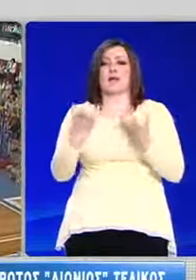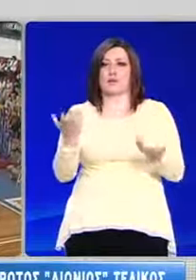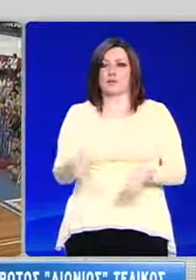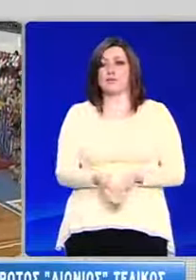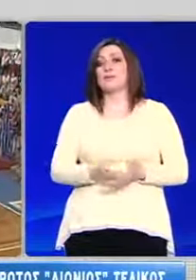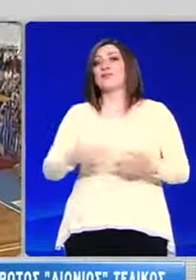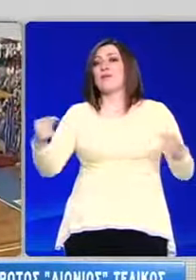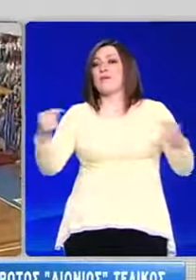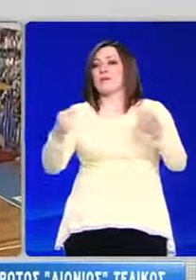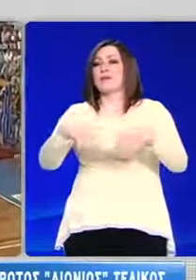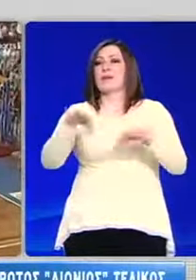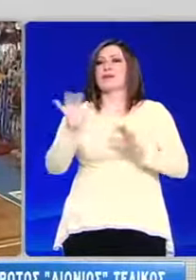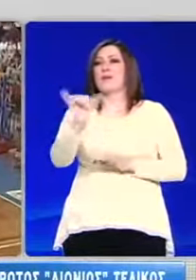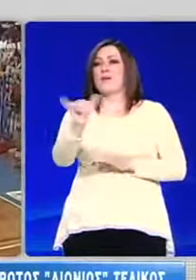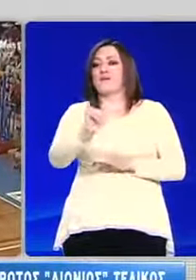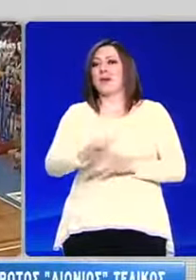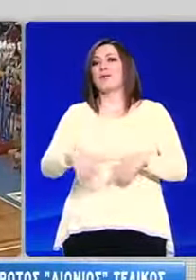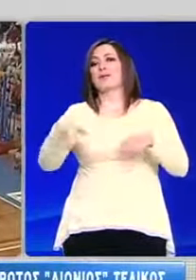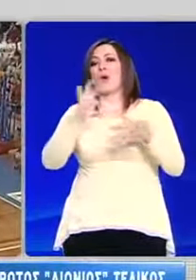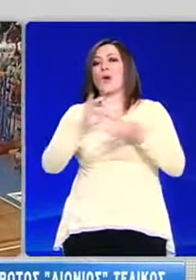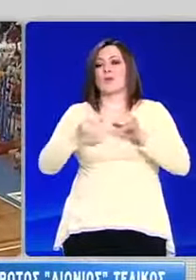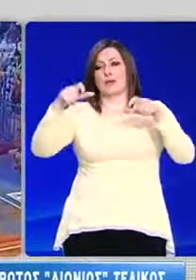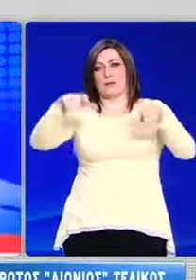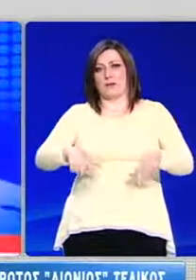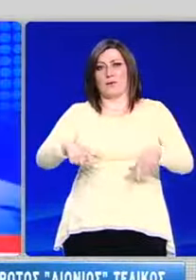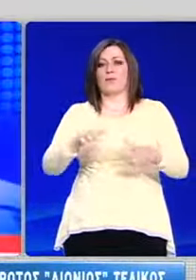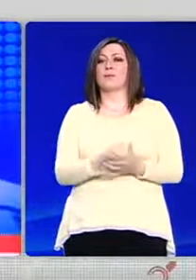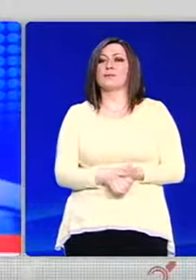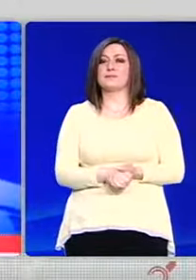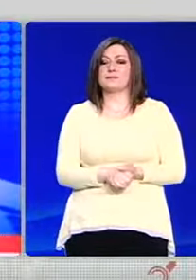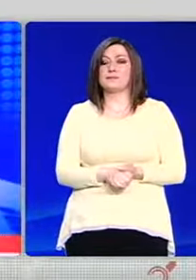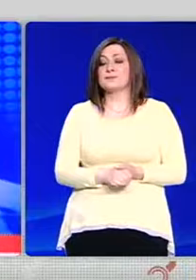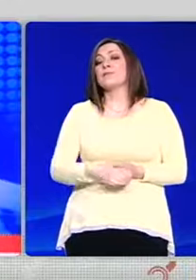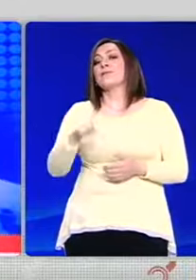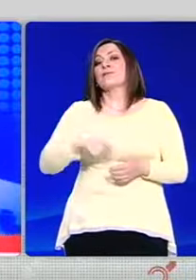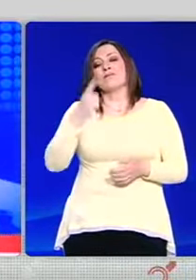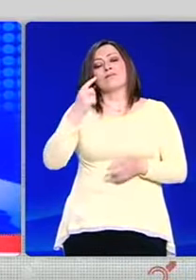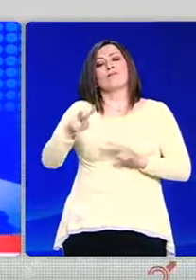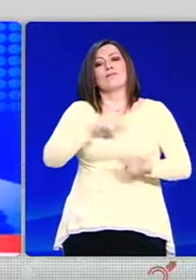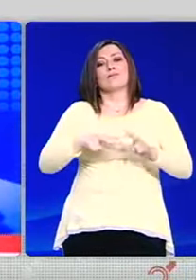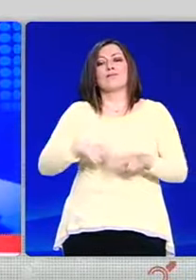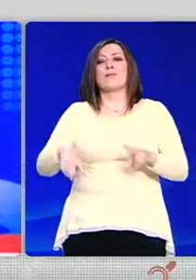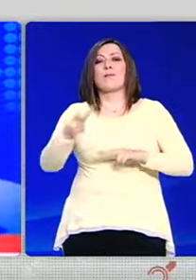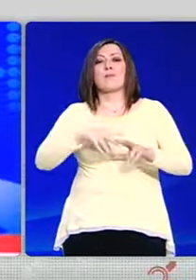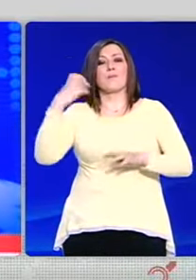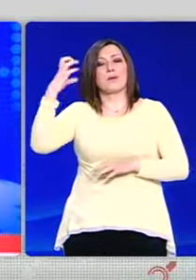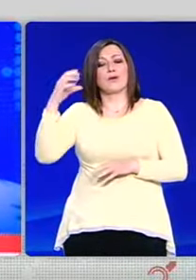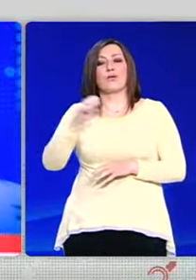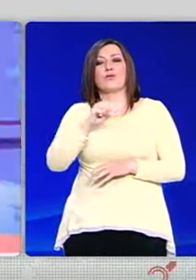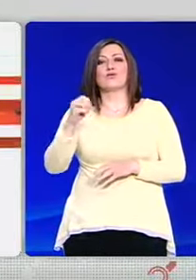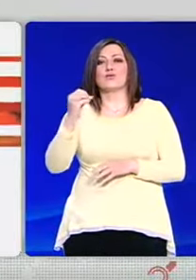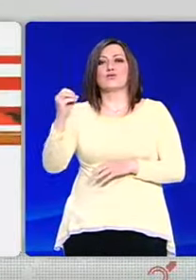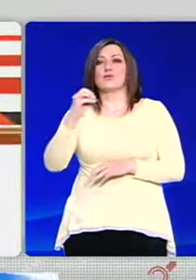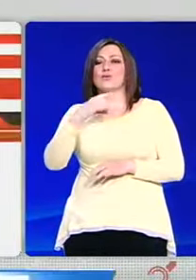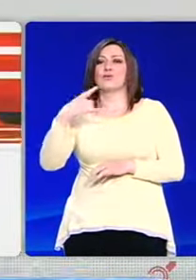των τελικών αρχίζει την πέμπτη στο κλειστό γυμναστήριο των Ολυμπιακών Εγκαταστάσεων. Και τώρα η πρόγνωση του καιρού με τη μετεωρολόγω του Sky Χριστίνα Σούζη.